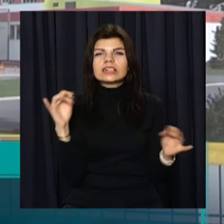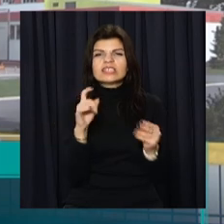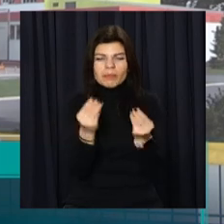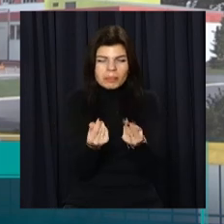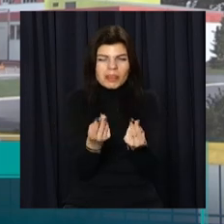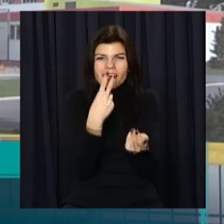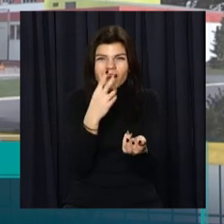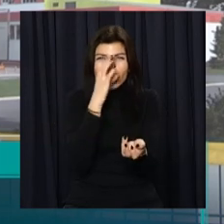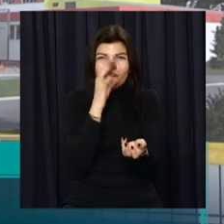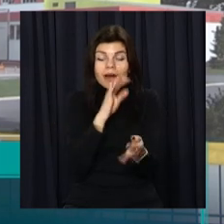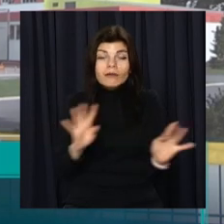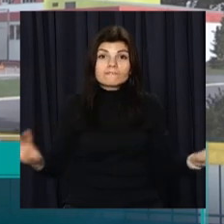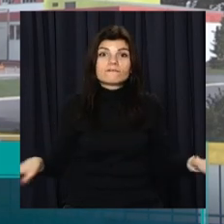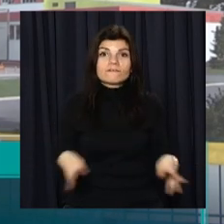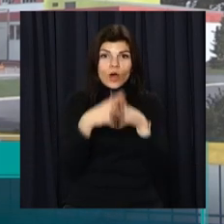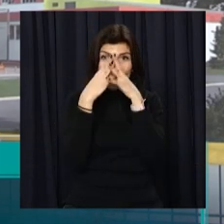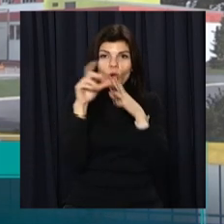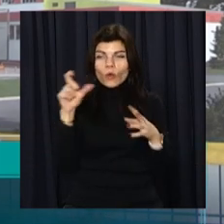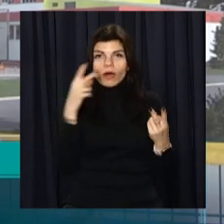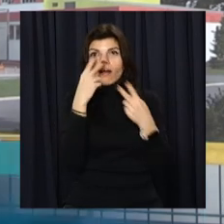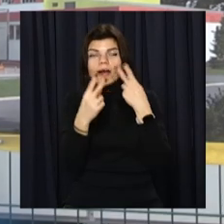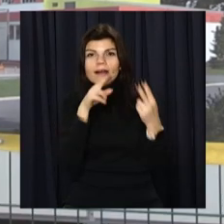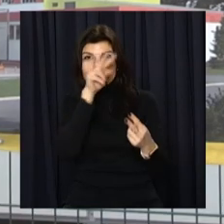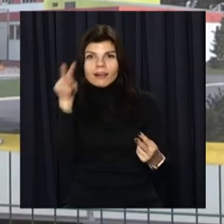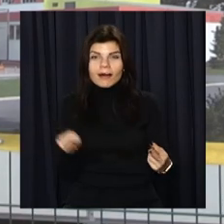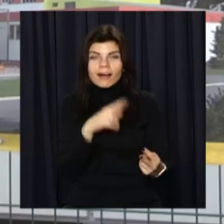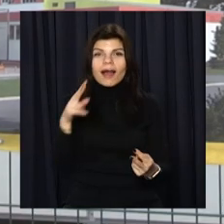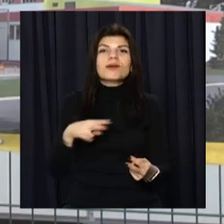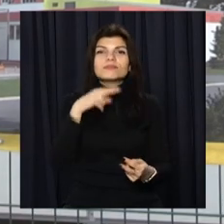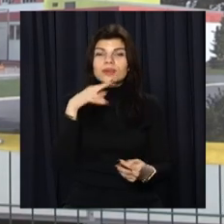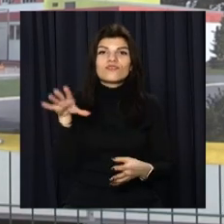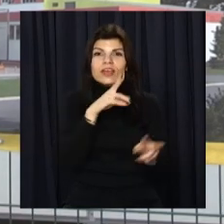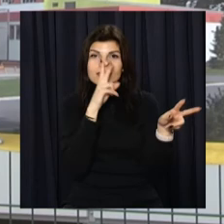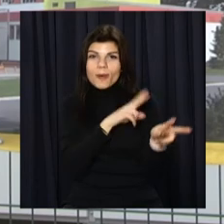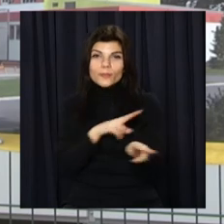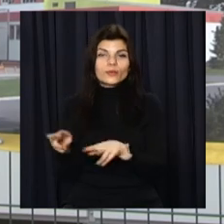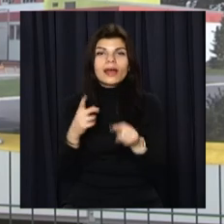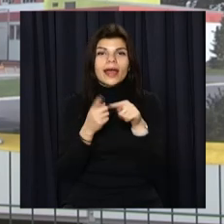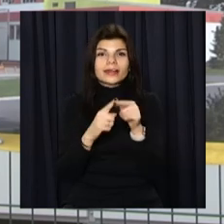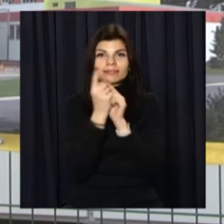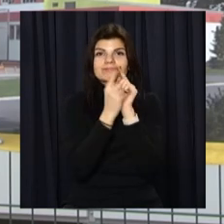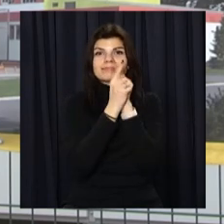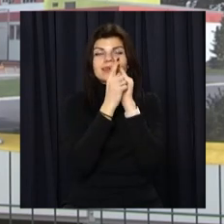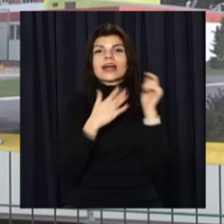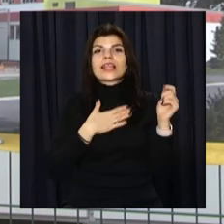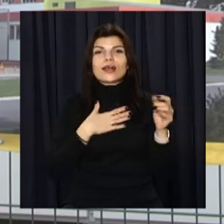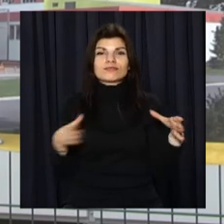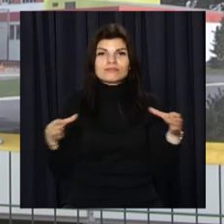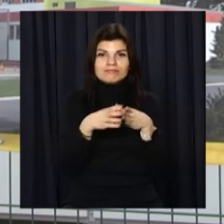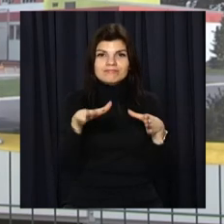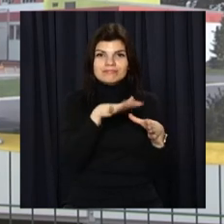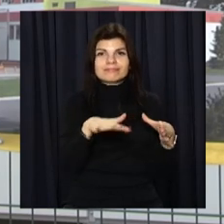жителів нашого міста, на глазах у жителів всієї області. Всі наблюдають за трансформацією нашого комплексу.